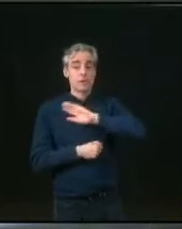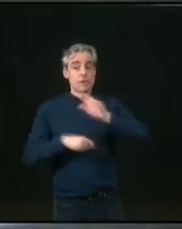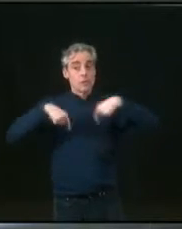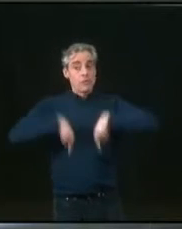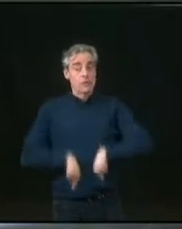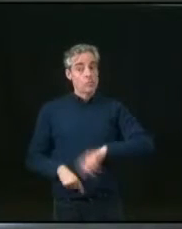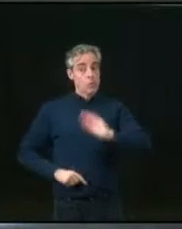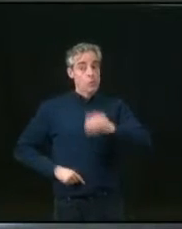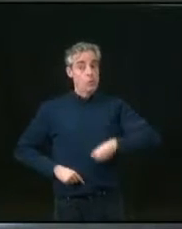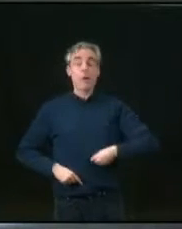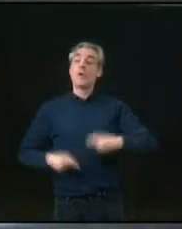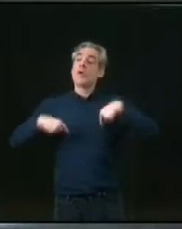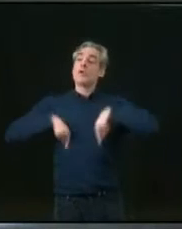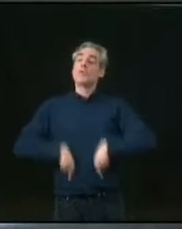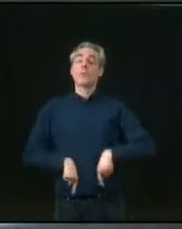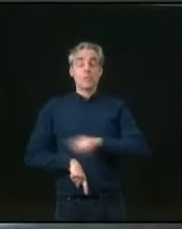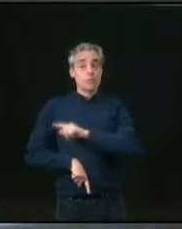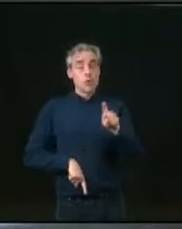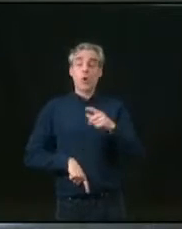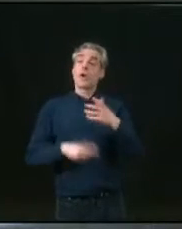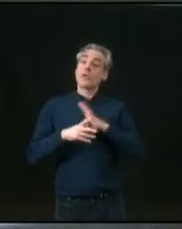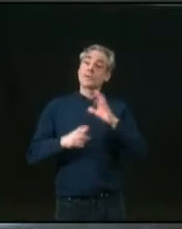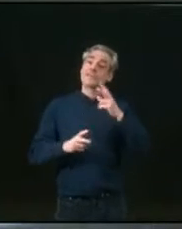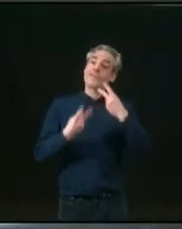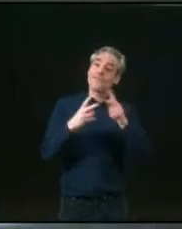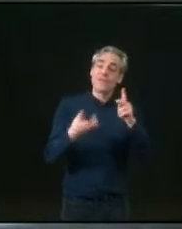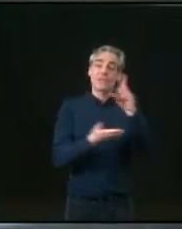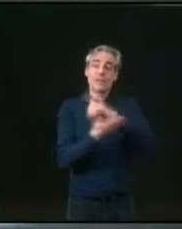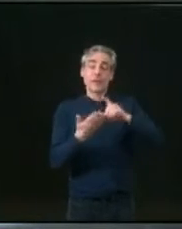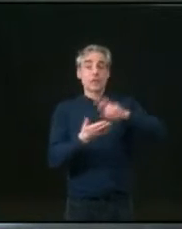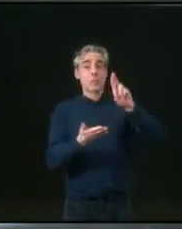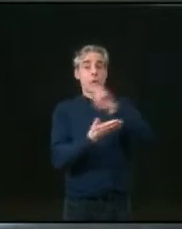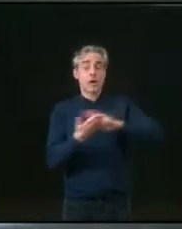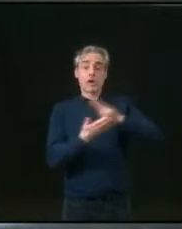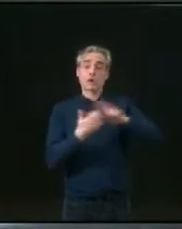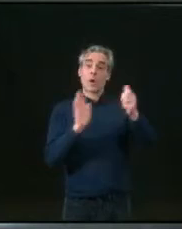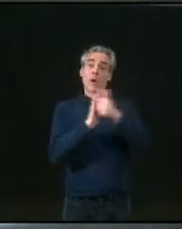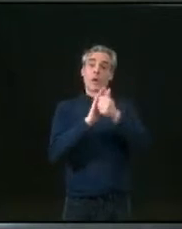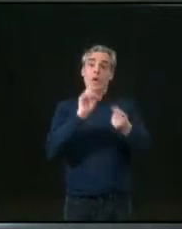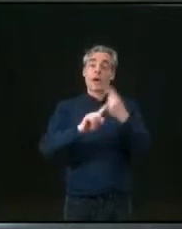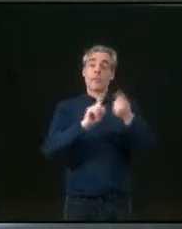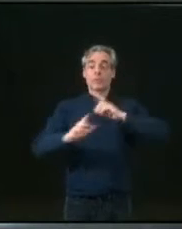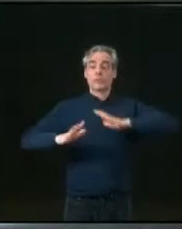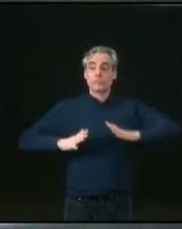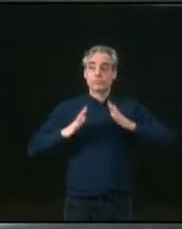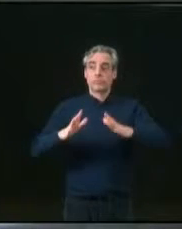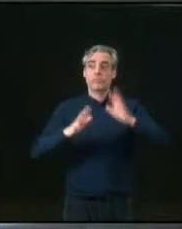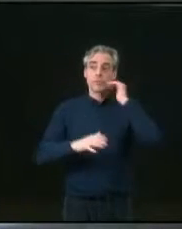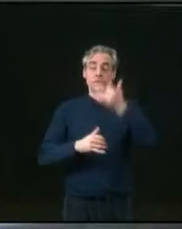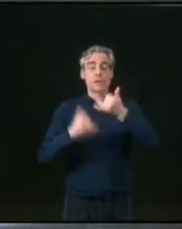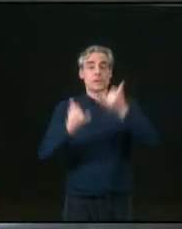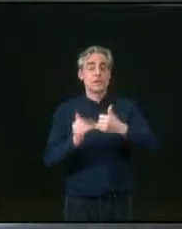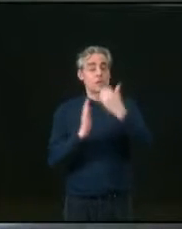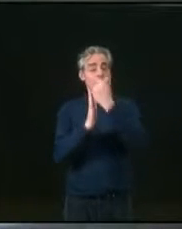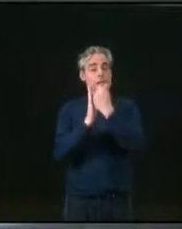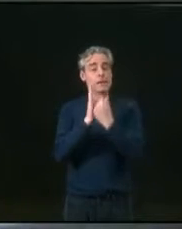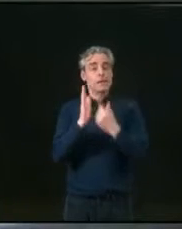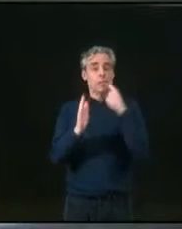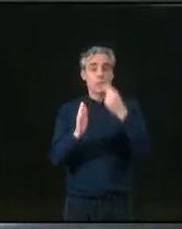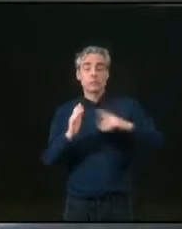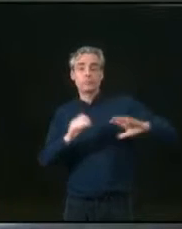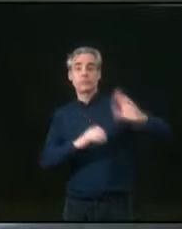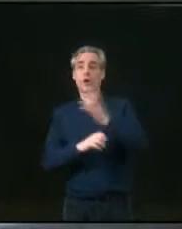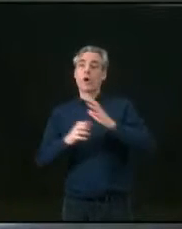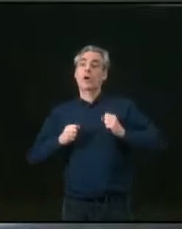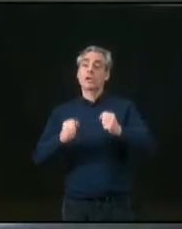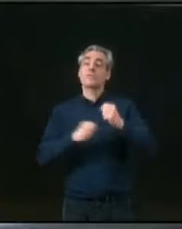L'État n'est pas le seul responsable. Les collectivités ont un rôle crucial à jouer. Il y a un an, l'ensemble des listes ici présentes ont pris des engagements climatiques